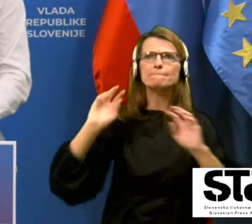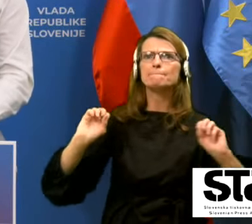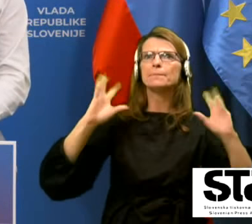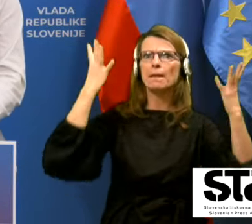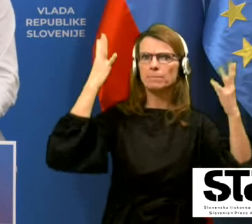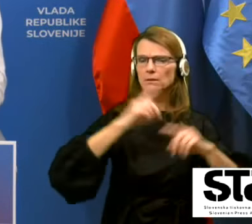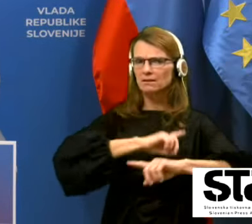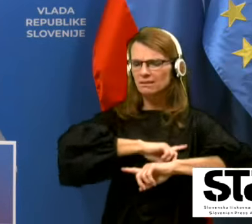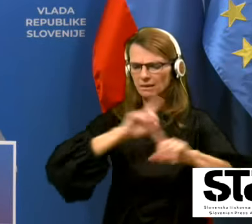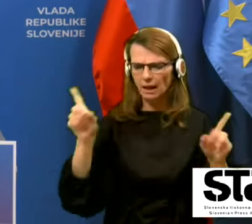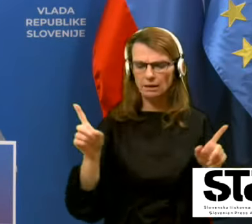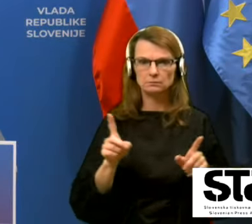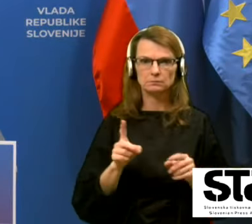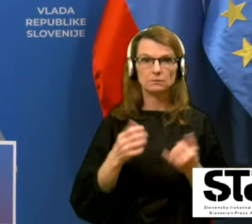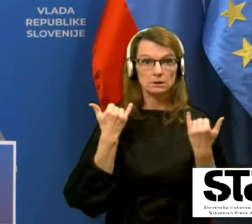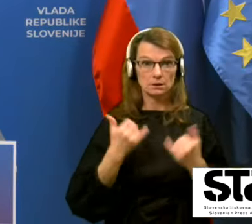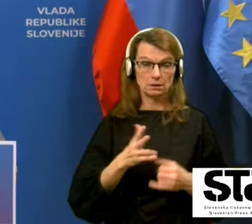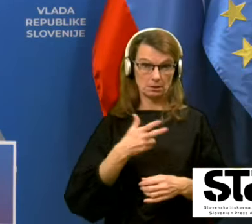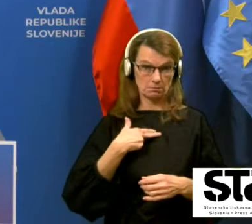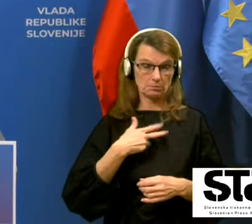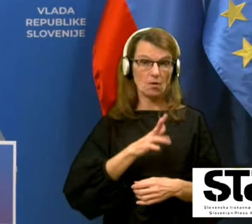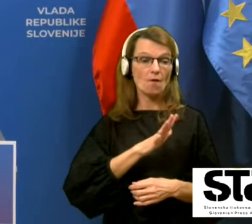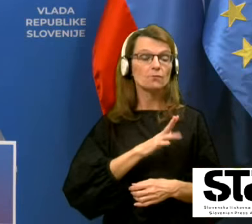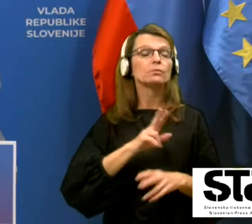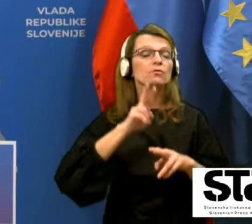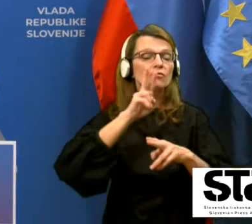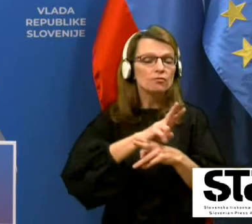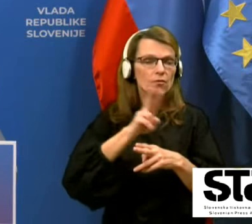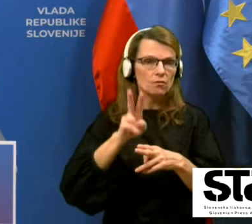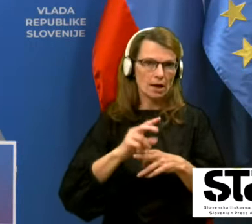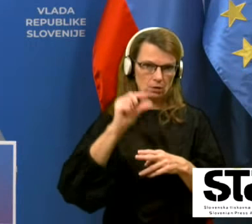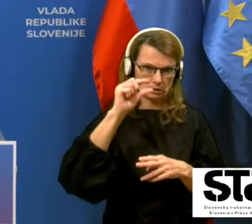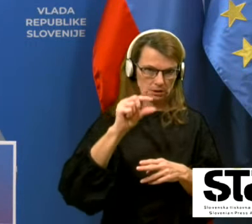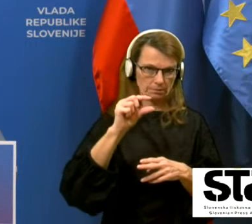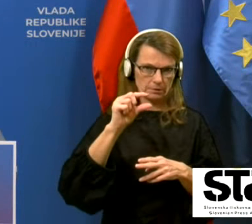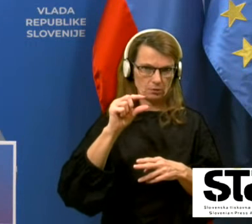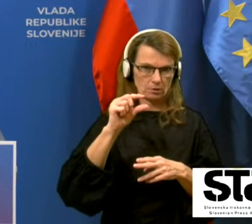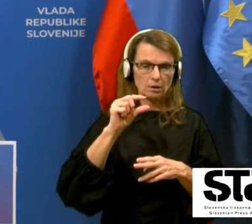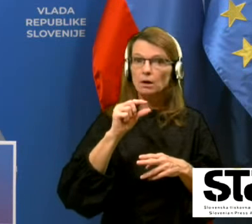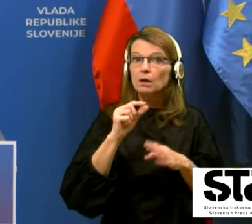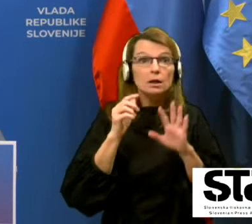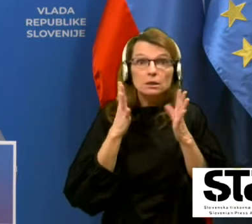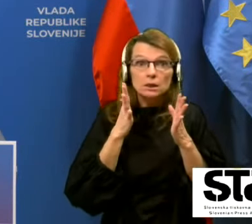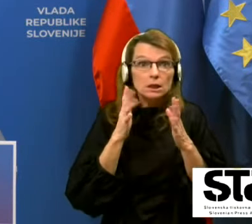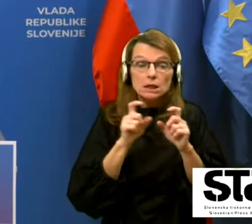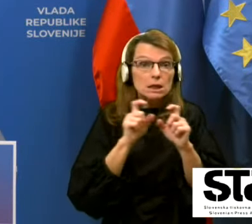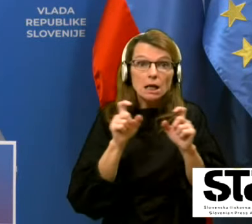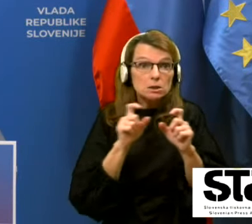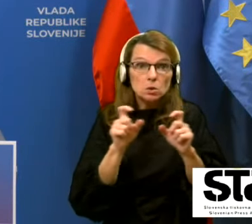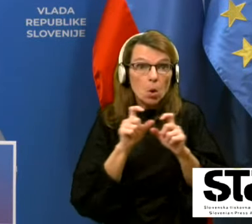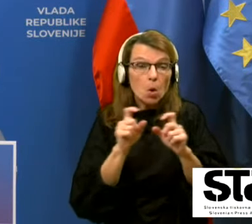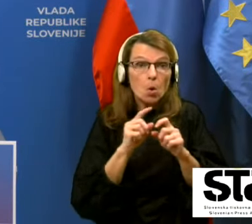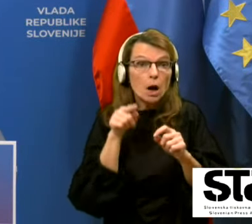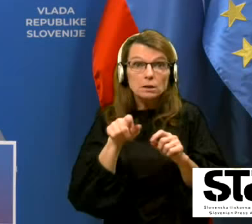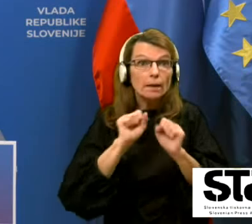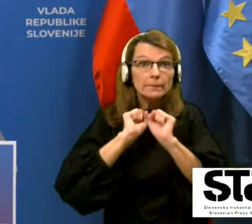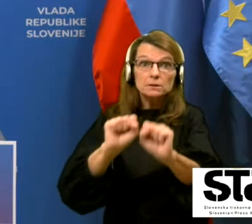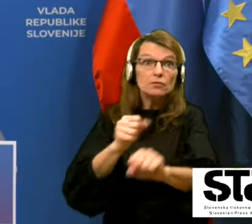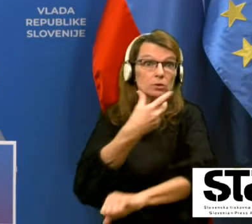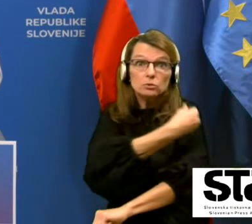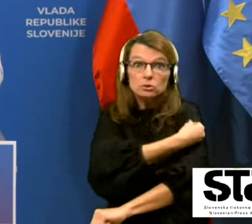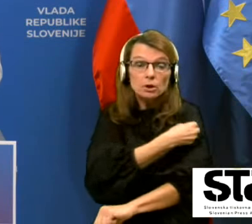so na voljo. Varno cepivo je ni razloga, da se človek ne bi cepil, ko pač lahko to opravi.